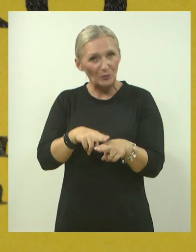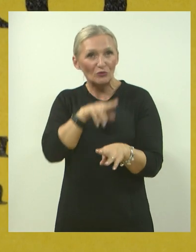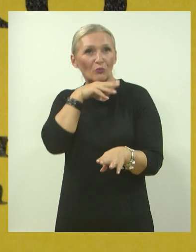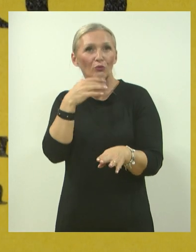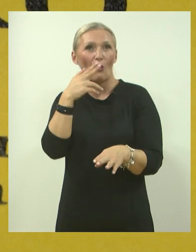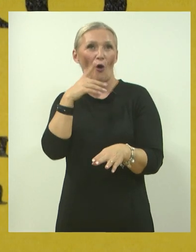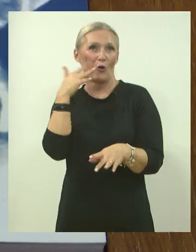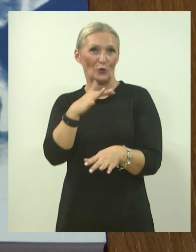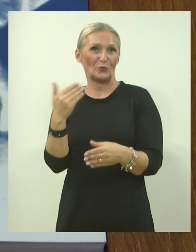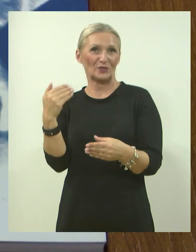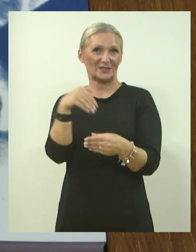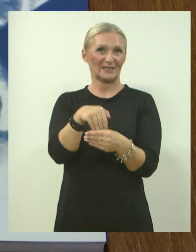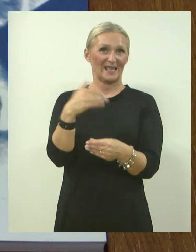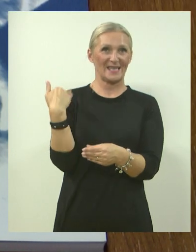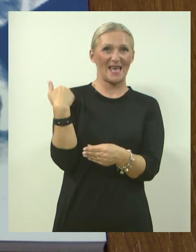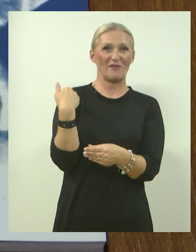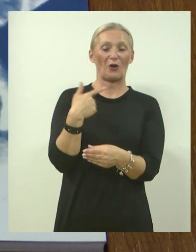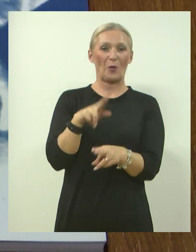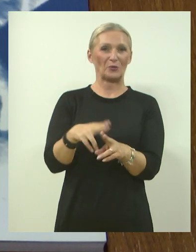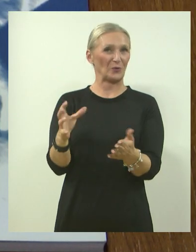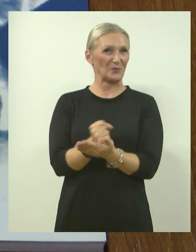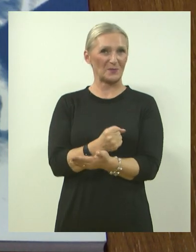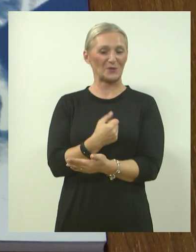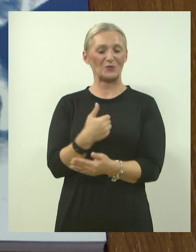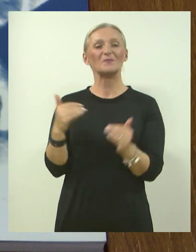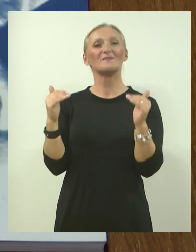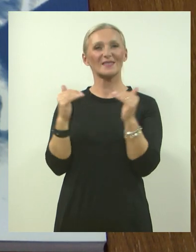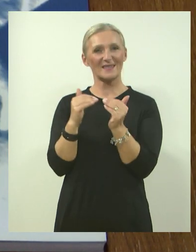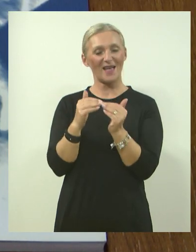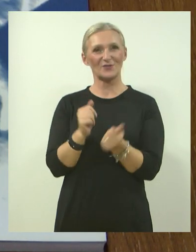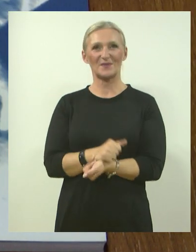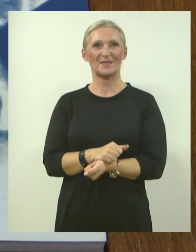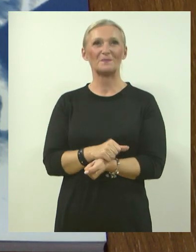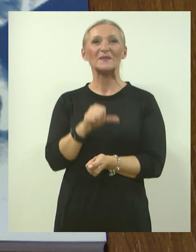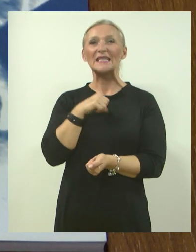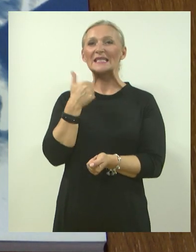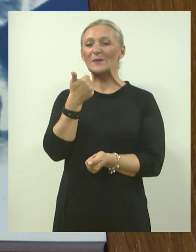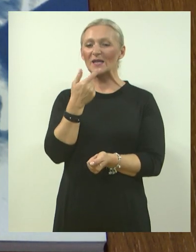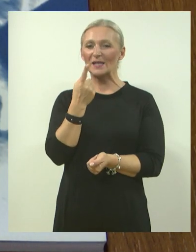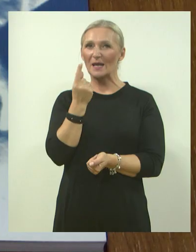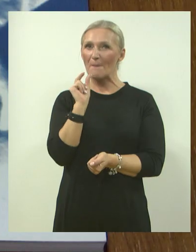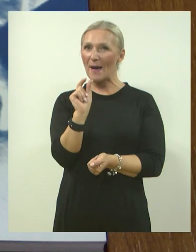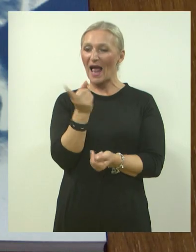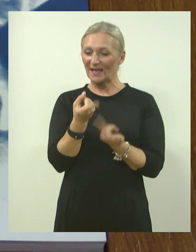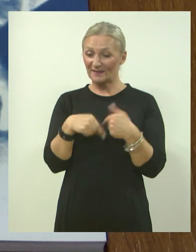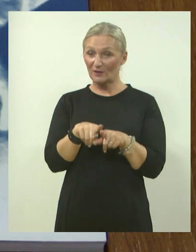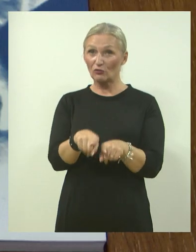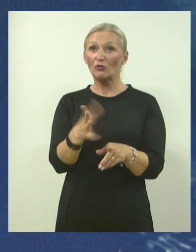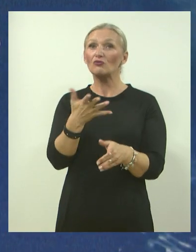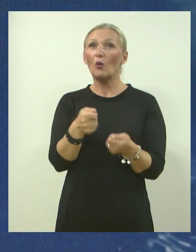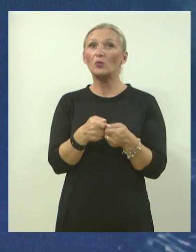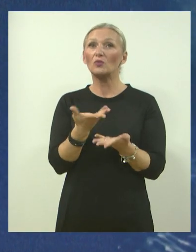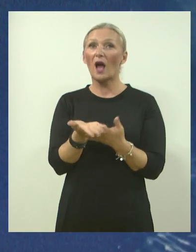jako uspješno. Uspješno, slažem se, sigurno će biti. Ali evo, ovo je, kao što sam rekla, samo mali dio toga što udruga